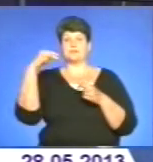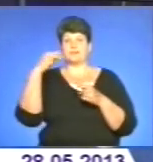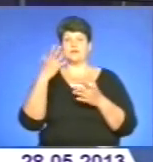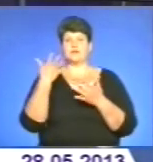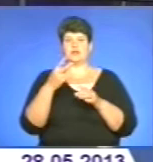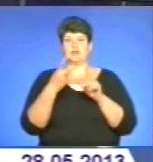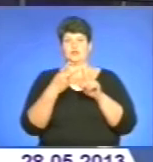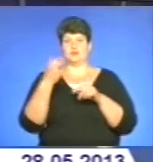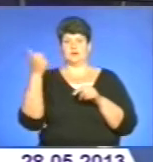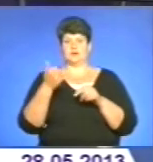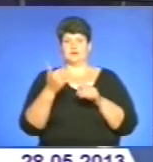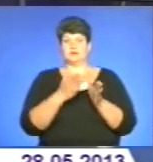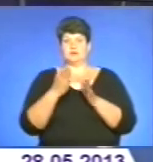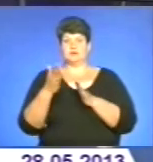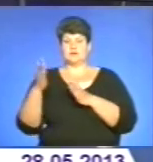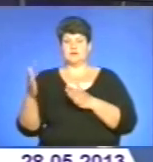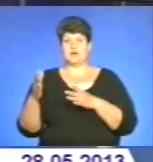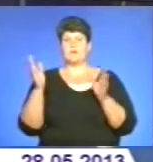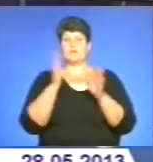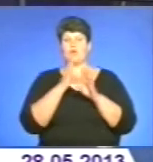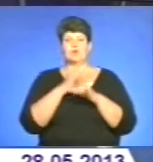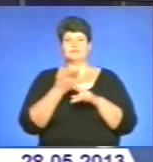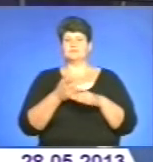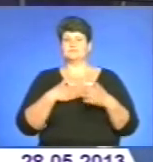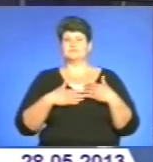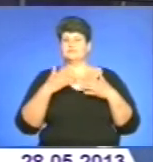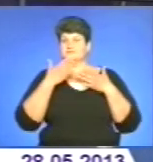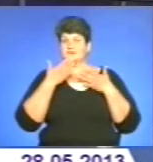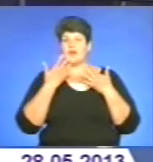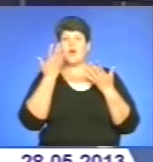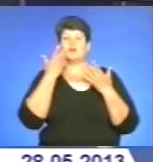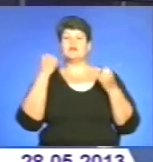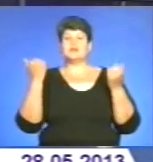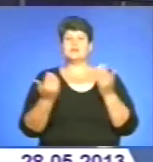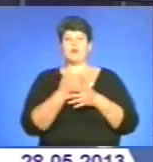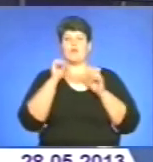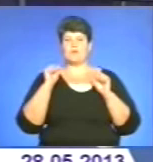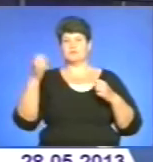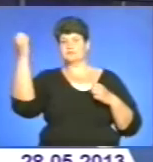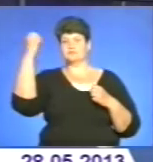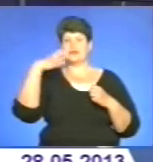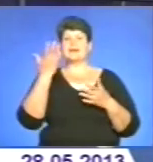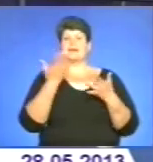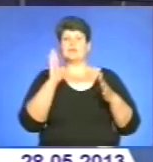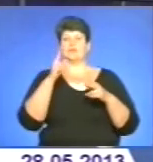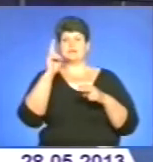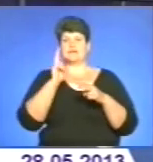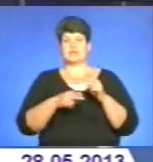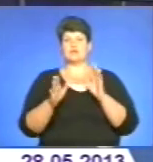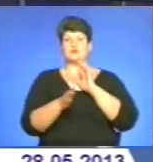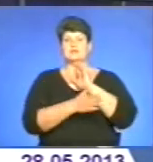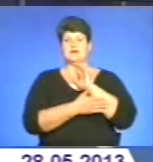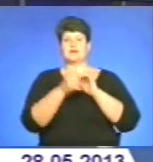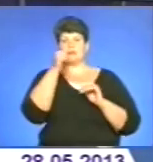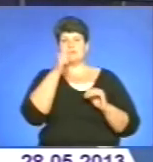другий тиждень. Та й теплом погода не особливо тішить. Коли знову можна буде засмагати і яким буде завершення останнього місяця